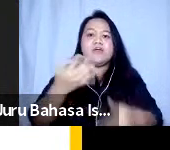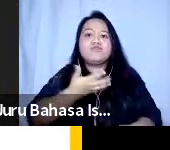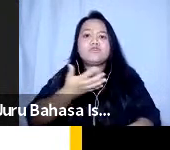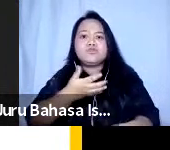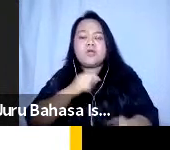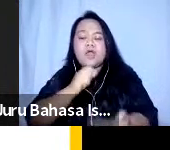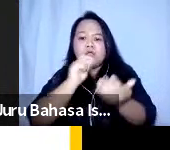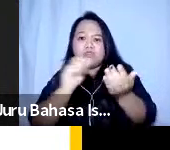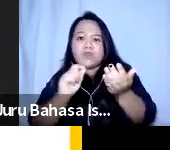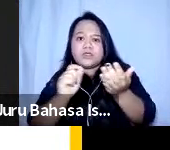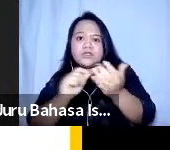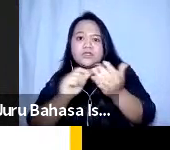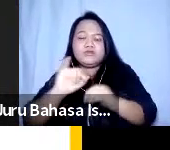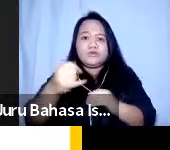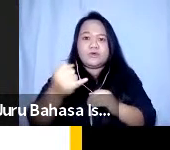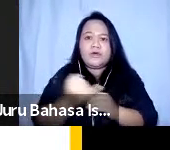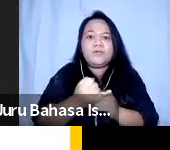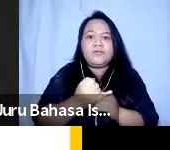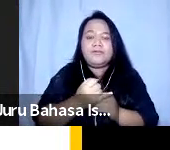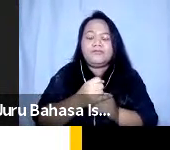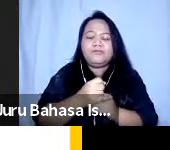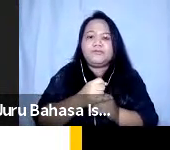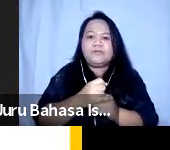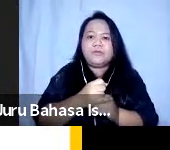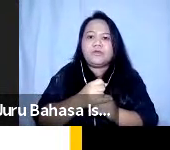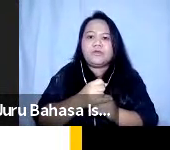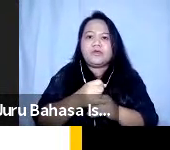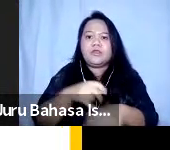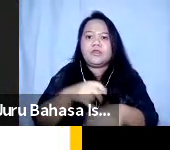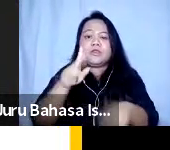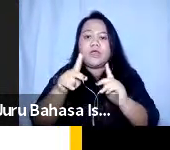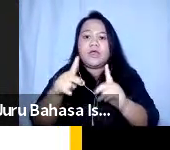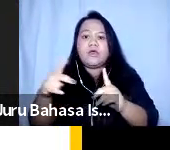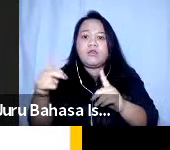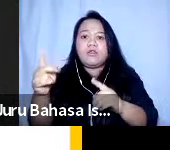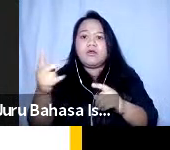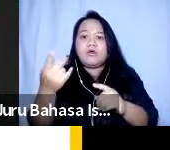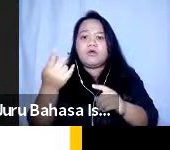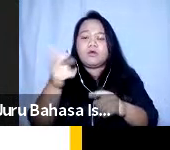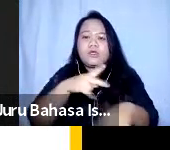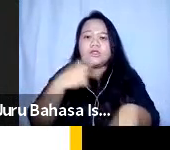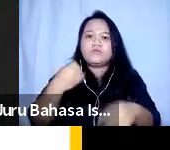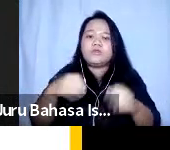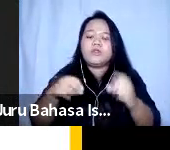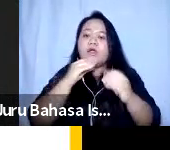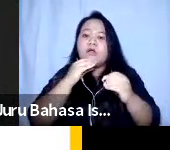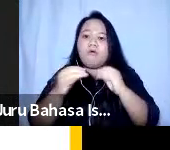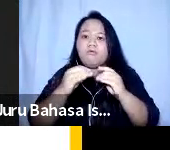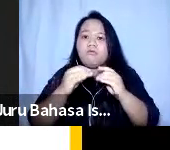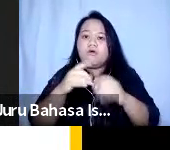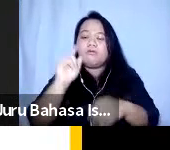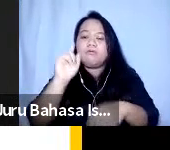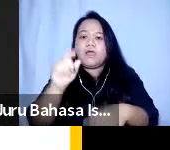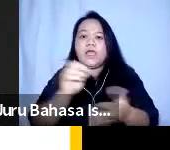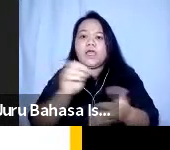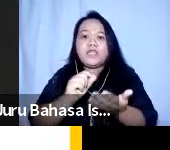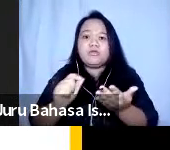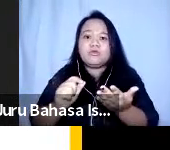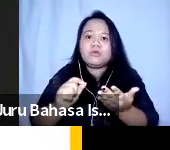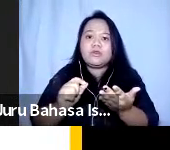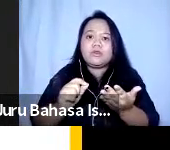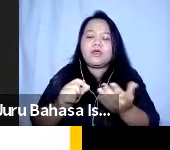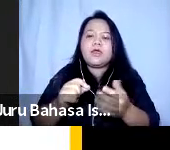tulisan nah jika kita sudah berbicara dengan mereka dengan tulisan gunakan bahasa yang